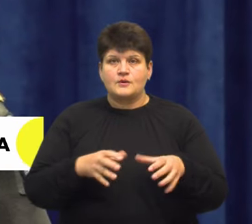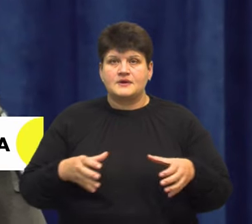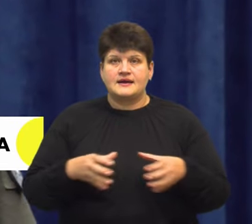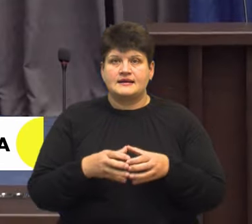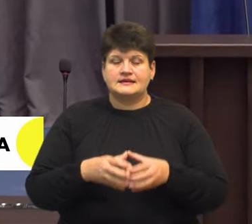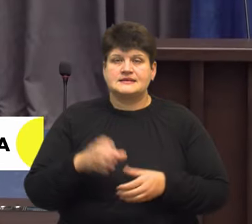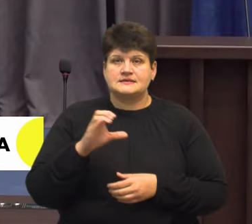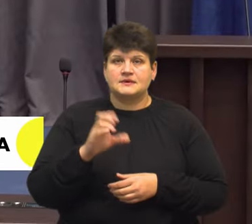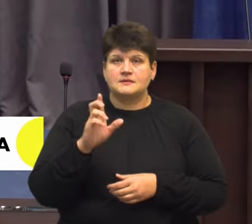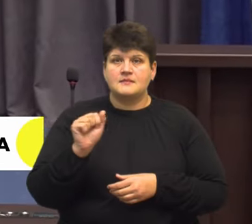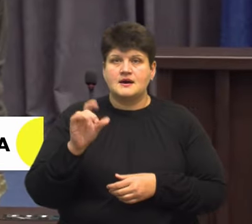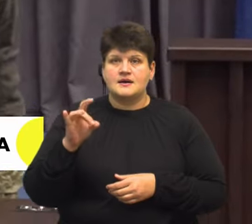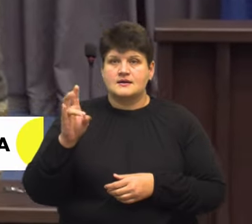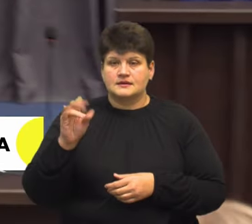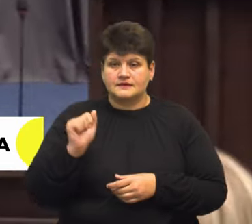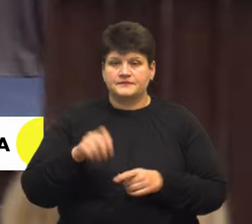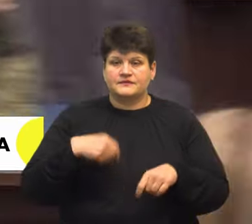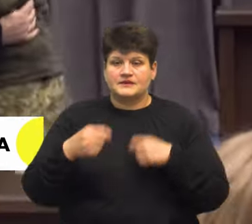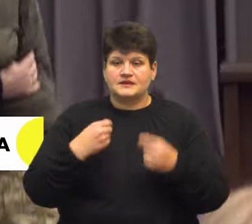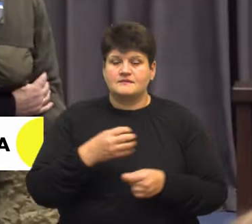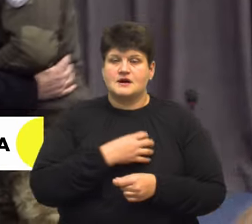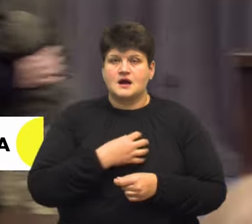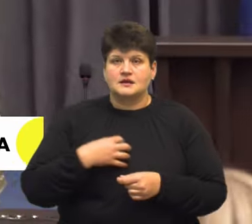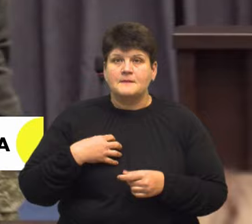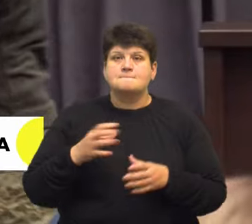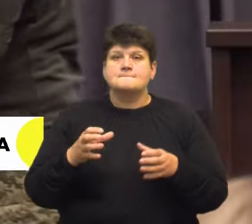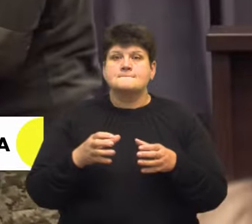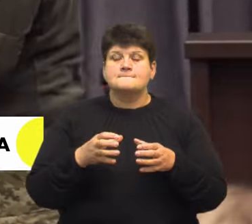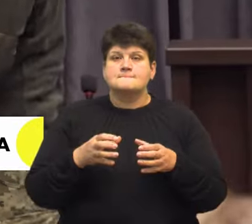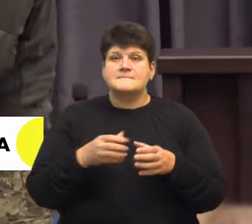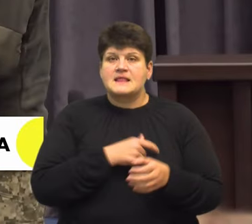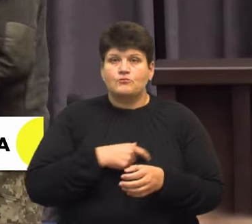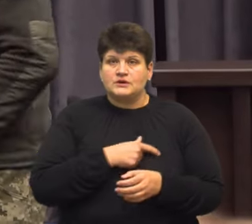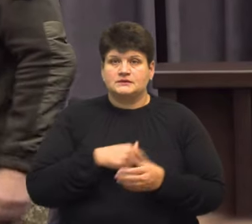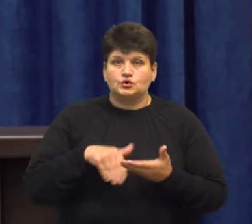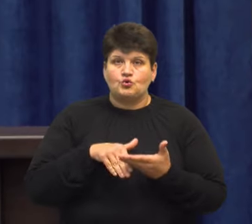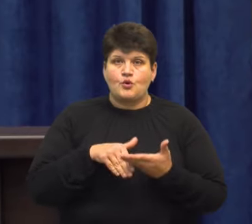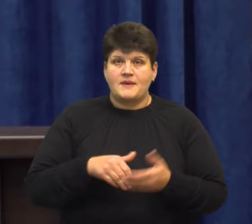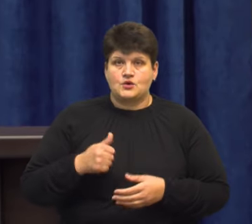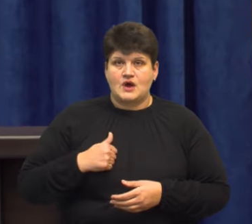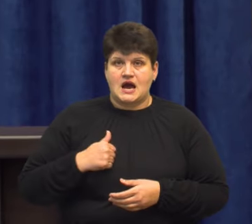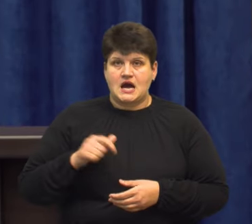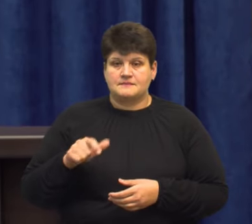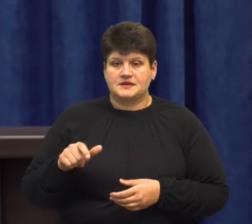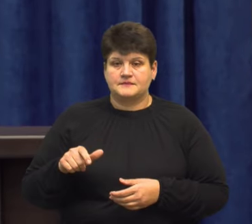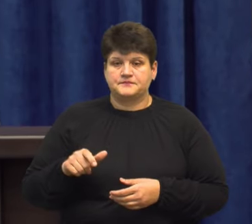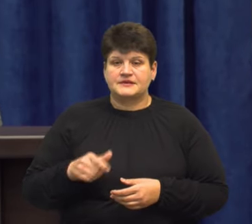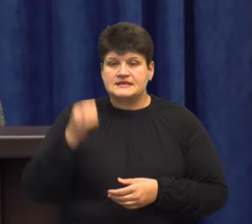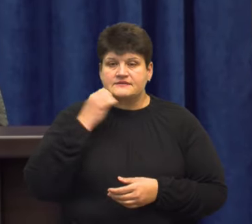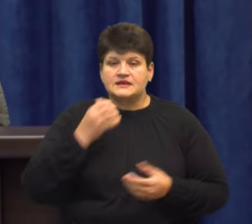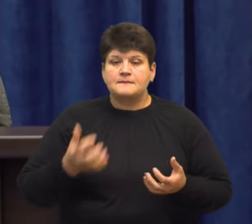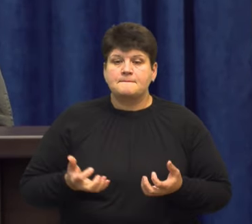Степан Барна. Він вручив нагрудні знаки від бригади депутатам, які допомагають армії. Завдяки підтримці